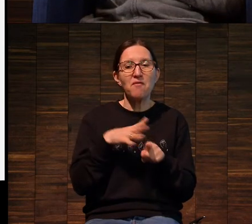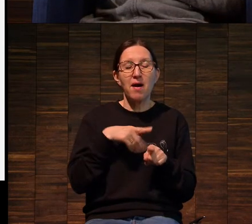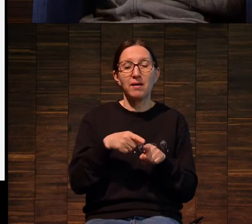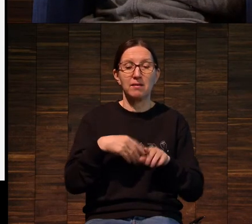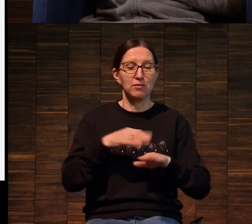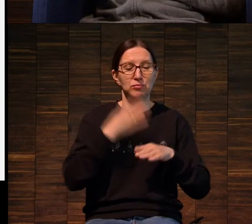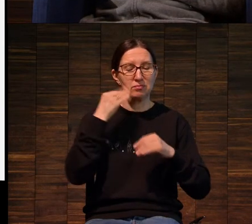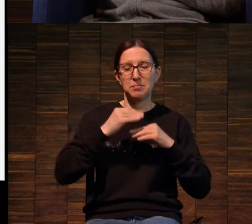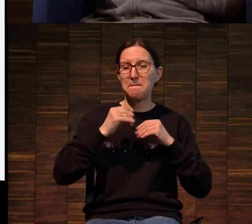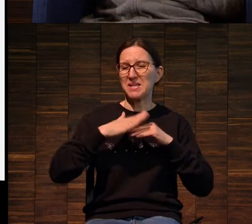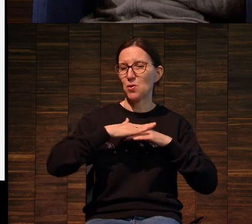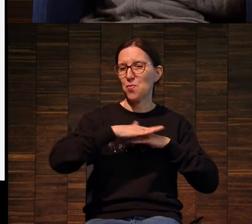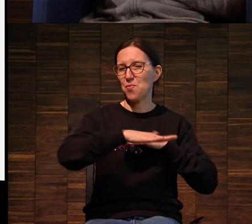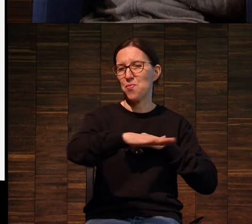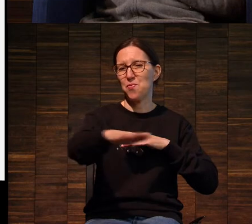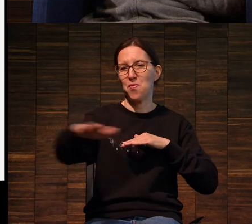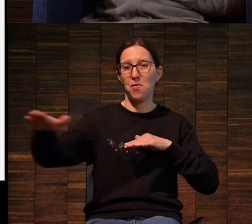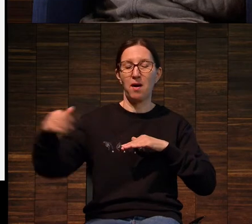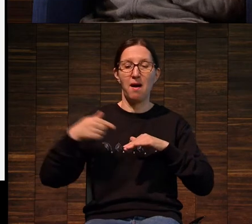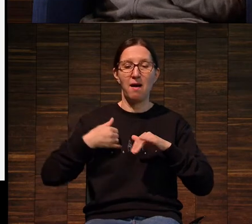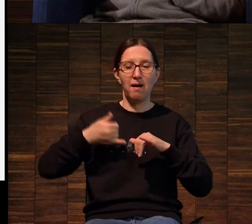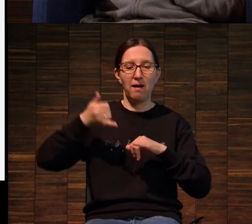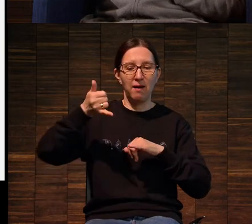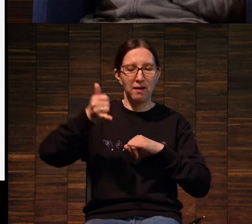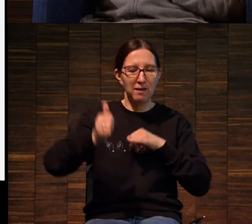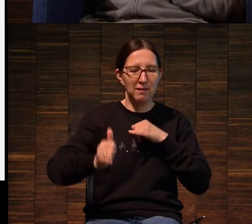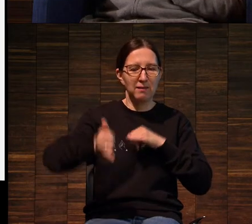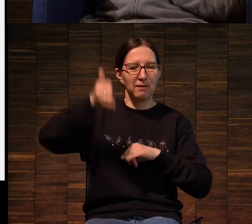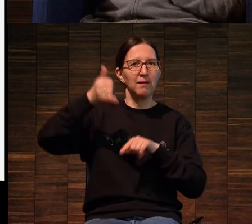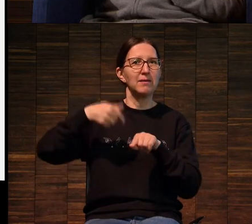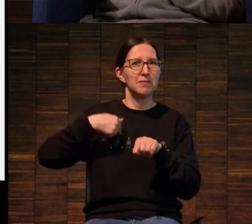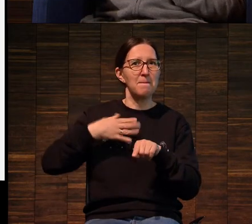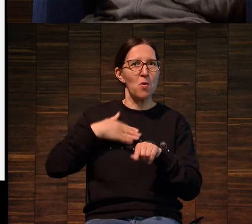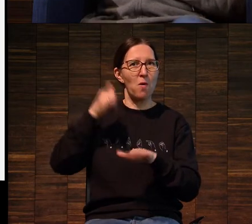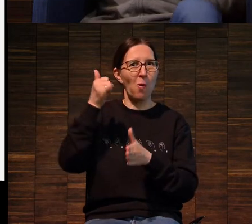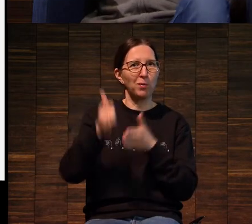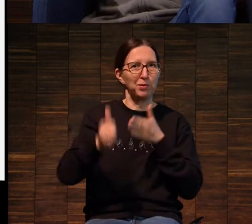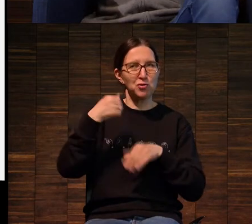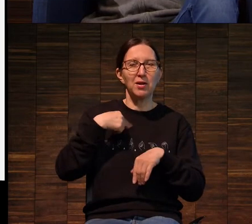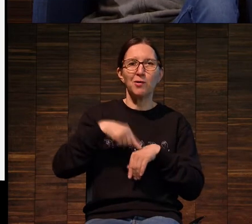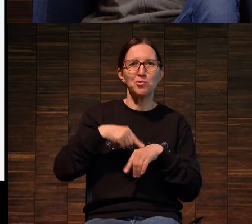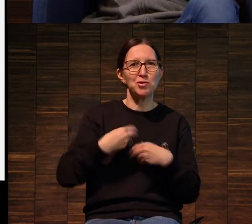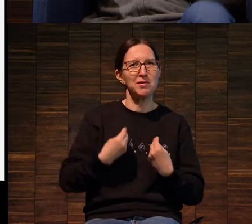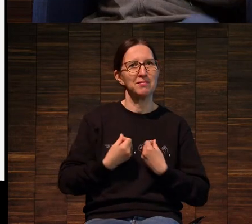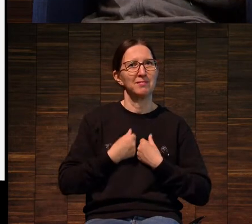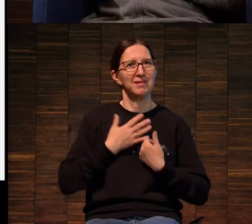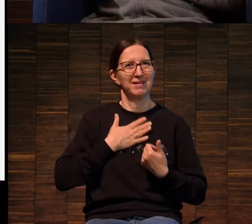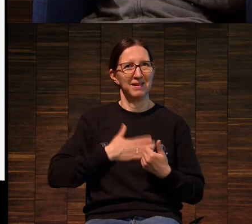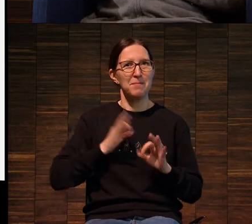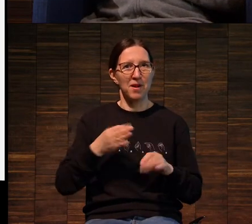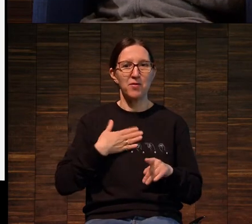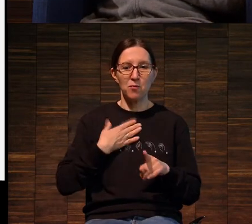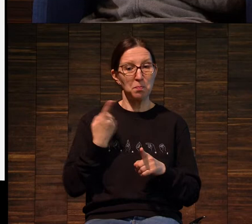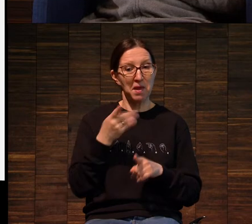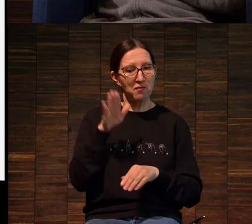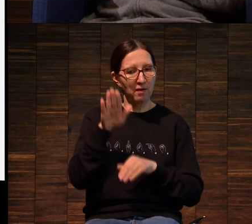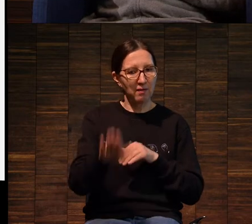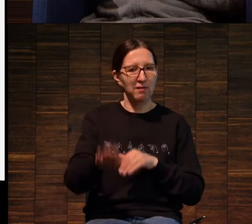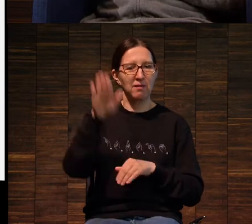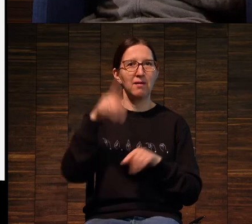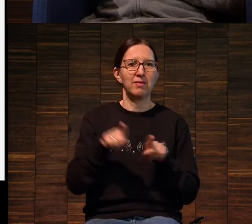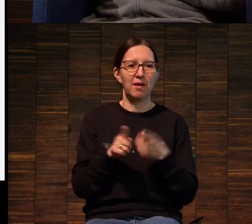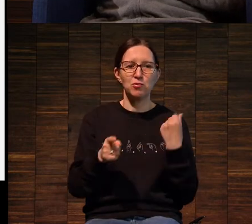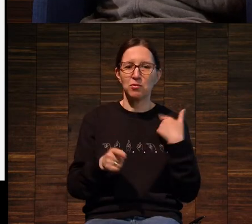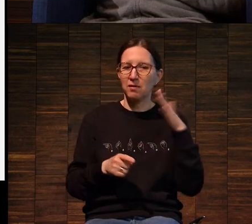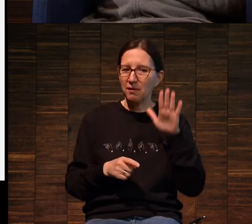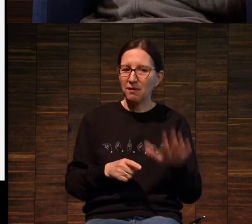песок. Вот этот вот момент того, что вы делаете, и появляется оттиск. В этом есть какая